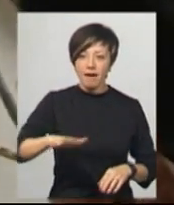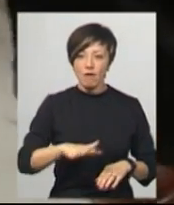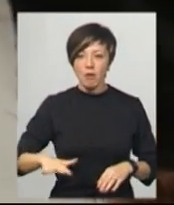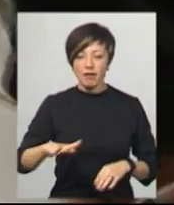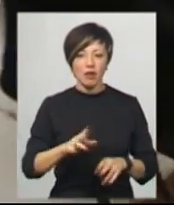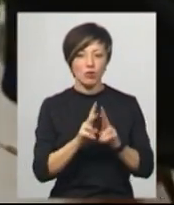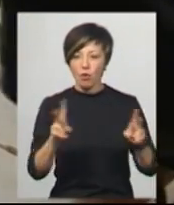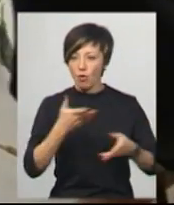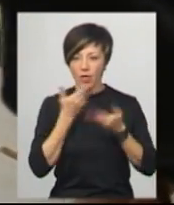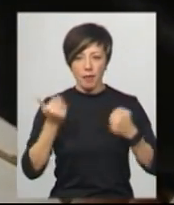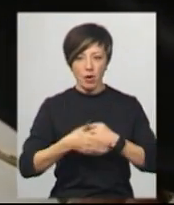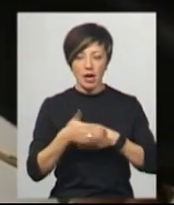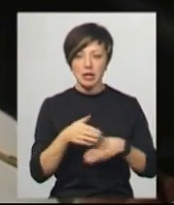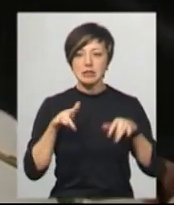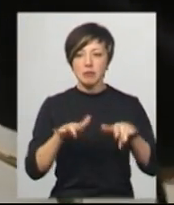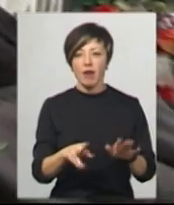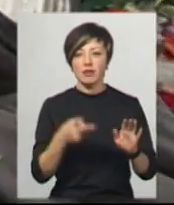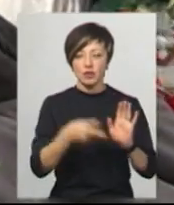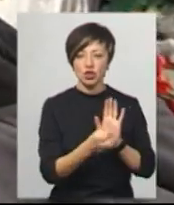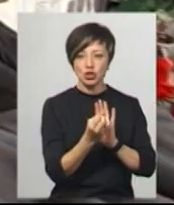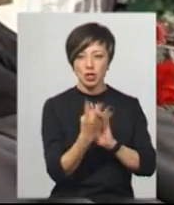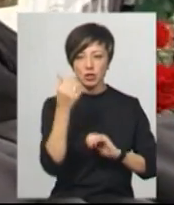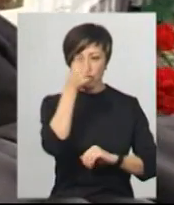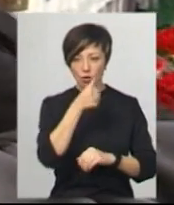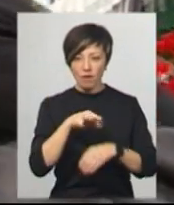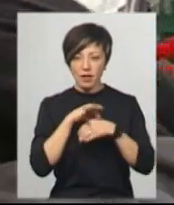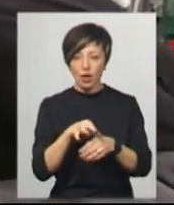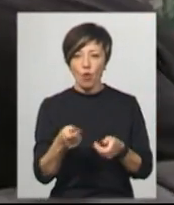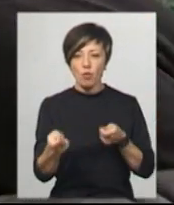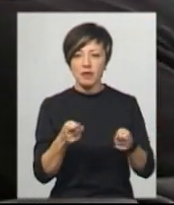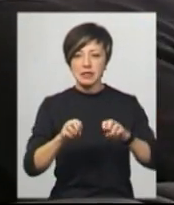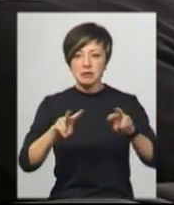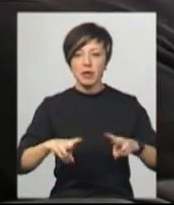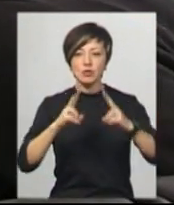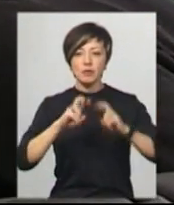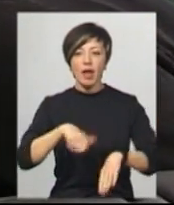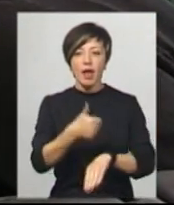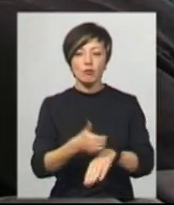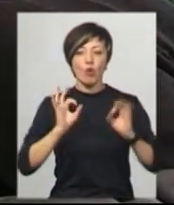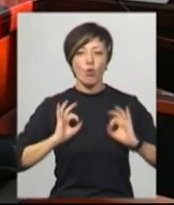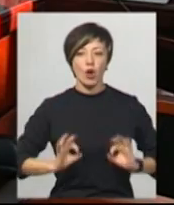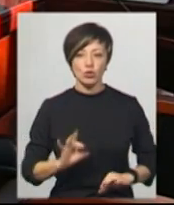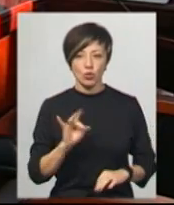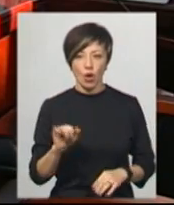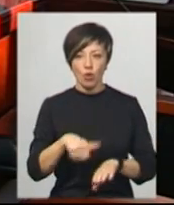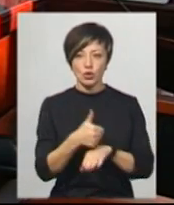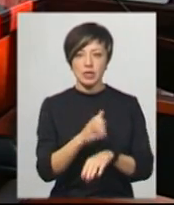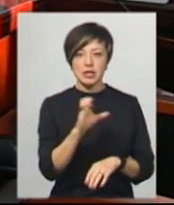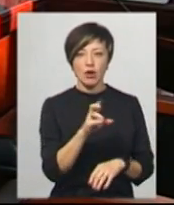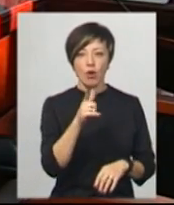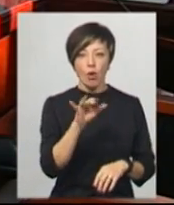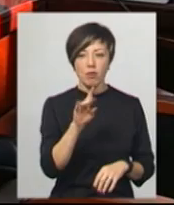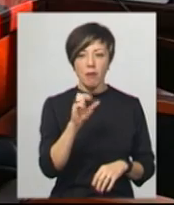нікого не покарали. Справу з 2014 року веде управління спецрозслідувань Генпрокуратури. Очолює відомство Сергій